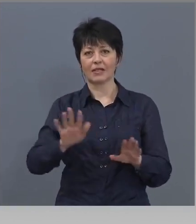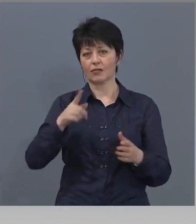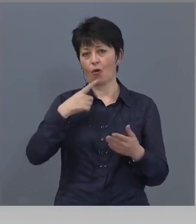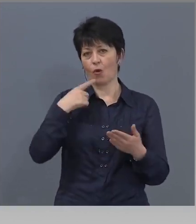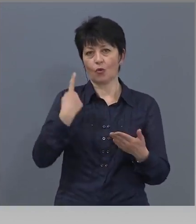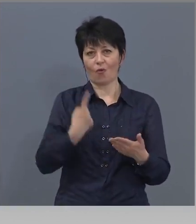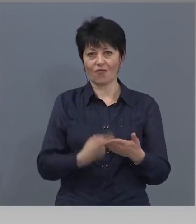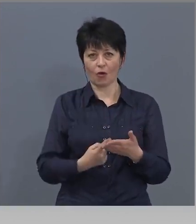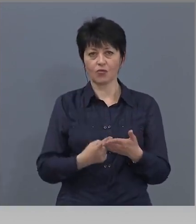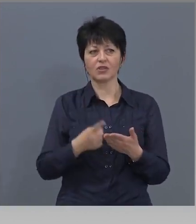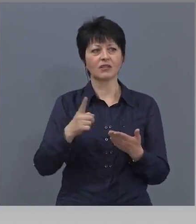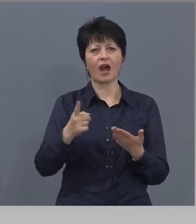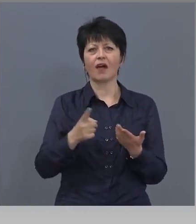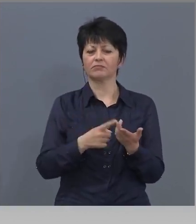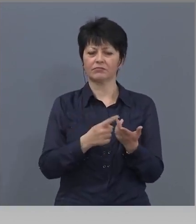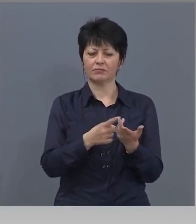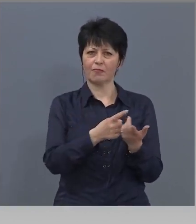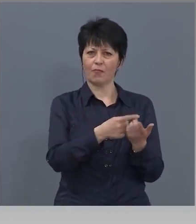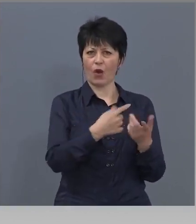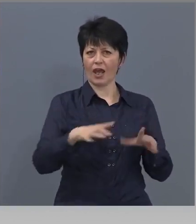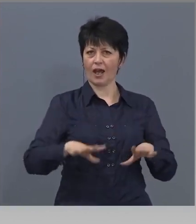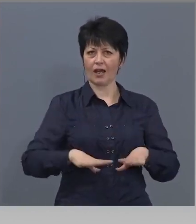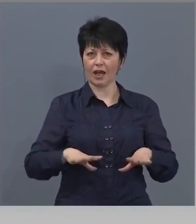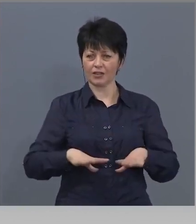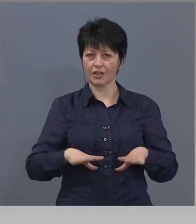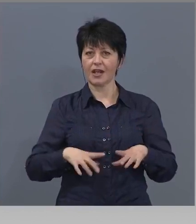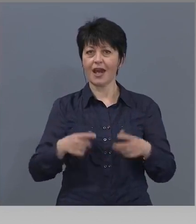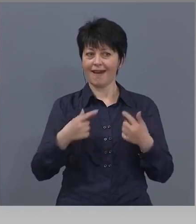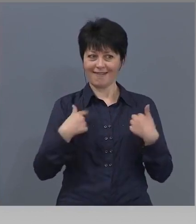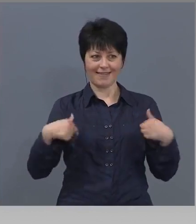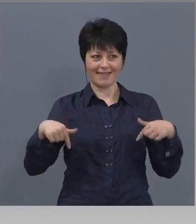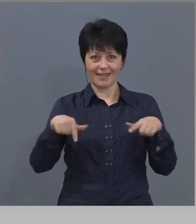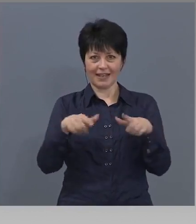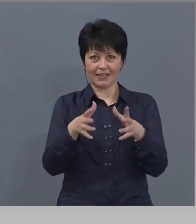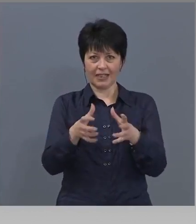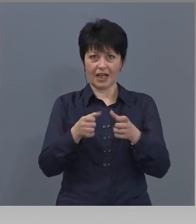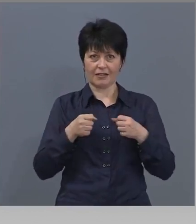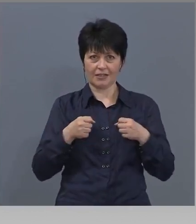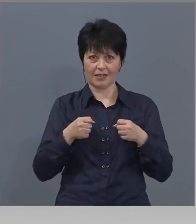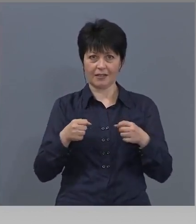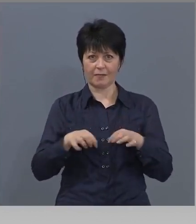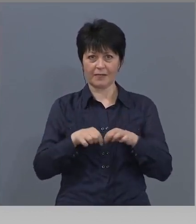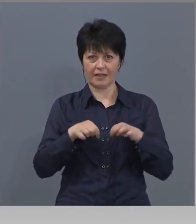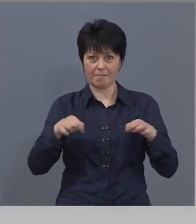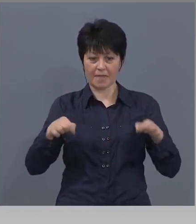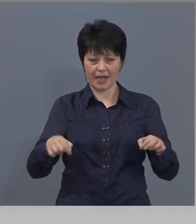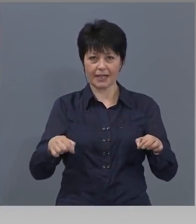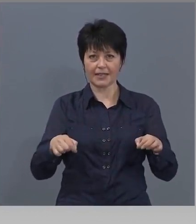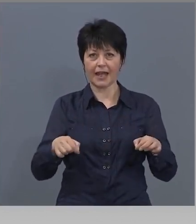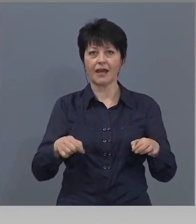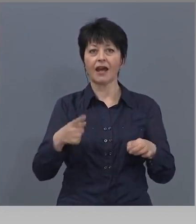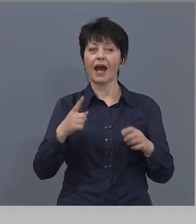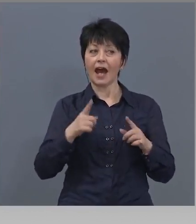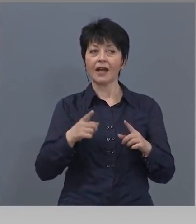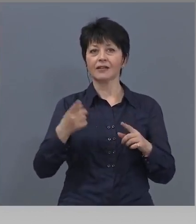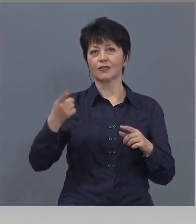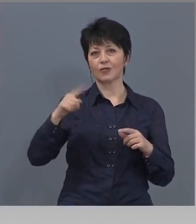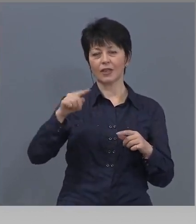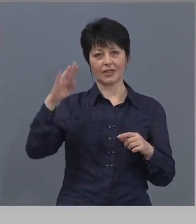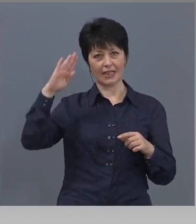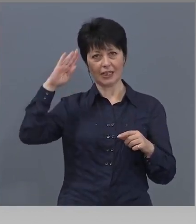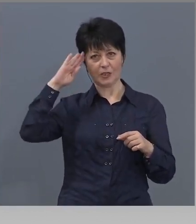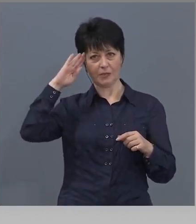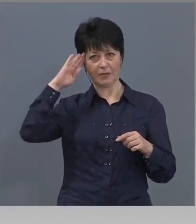на определен брой граждани, ние да затягаме мерките за всички останали, които са дисциплинирани. В крайна сметка на много места така се